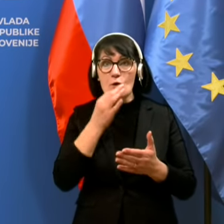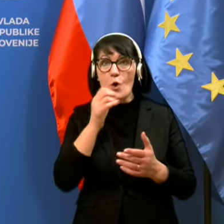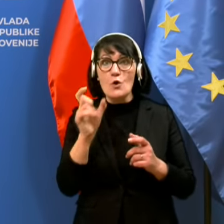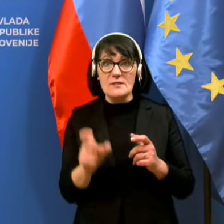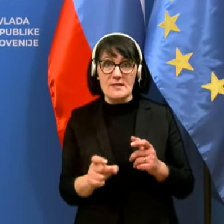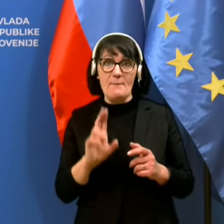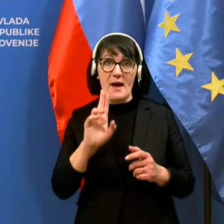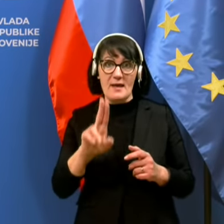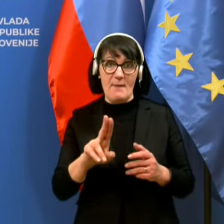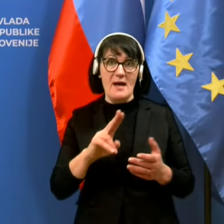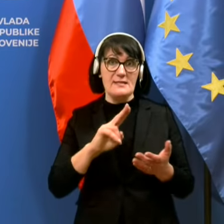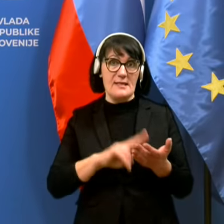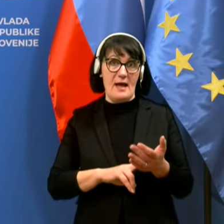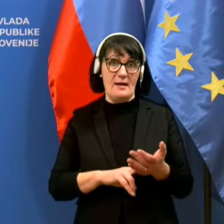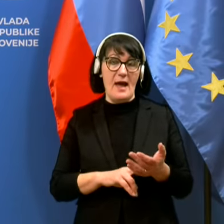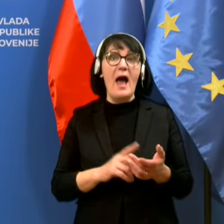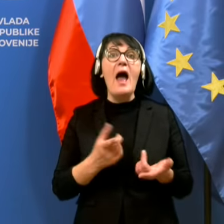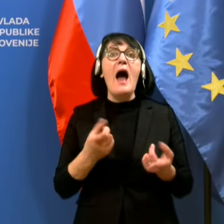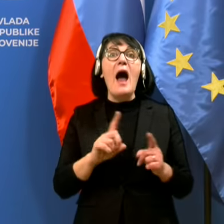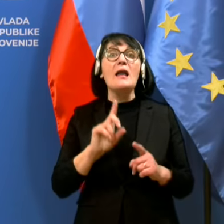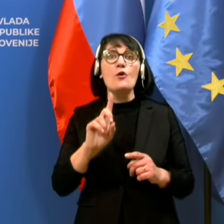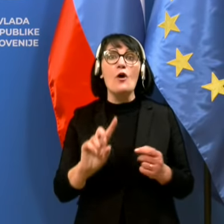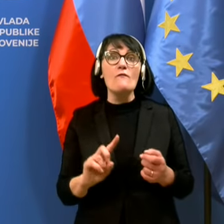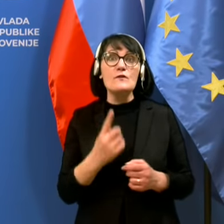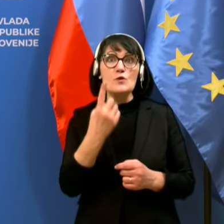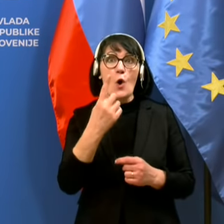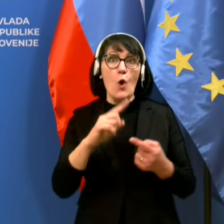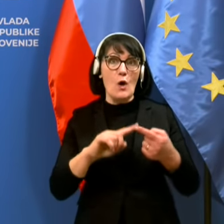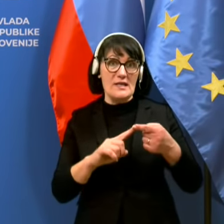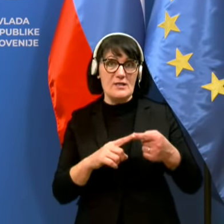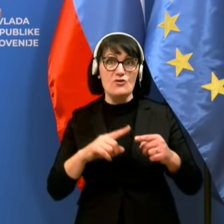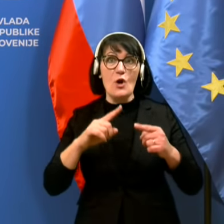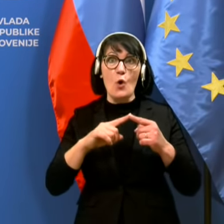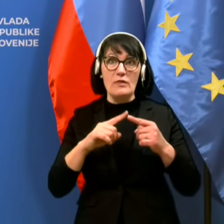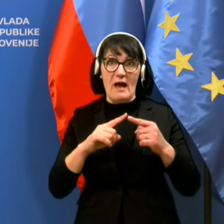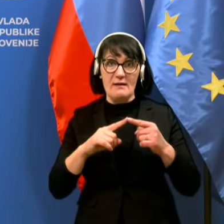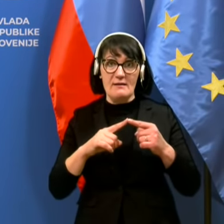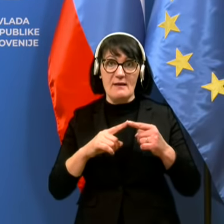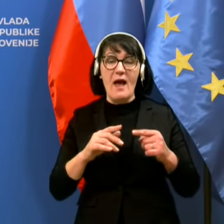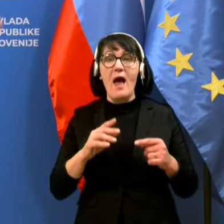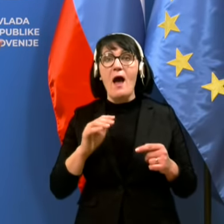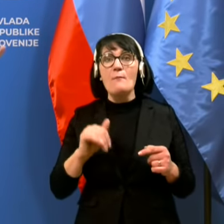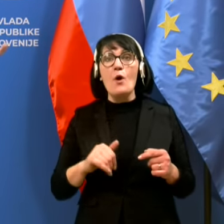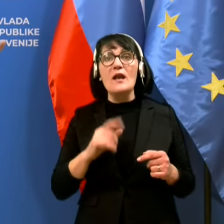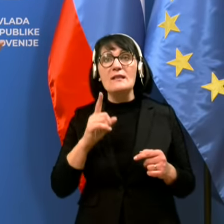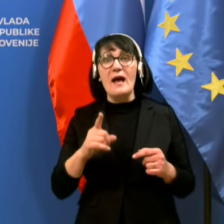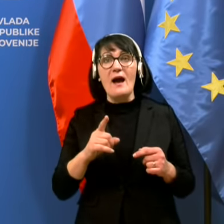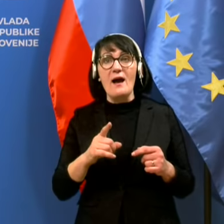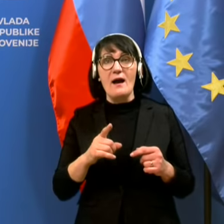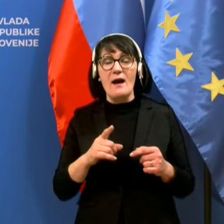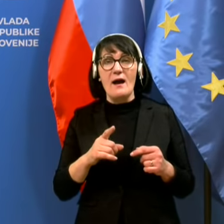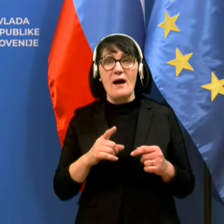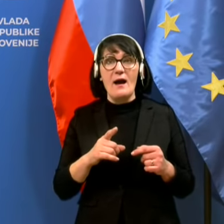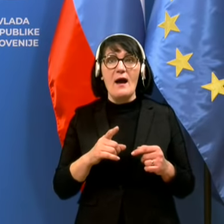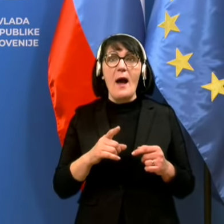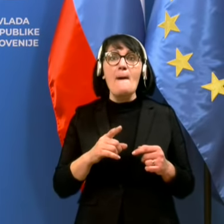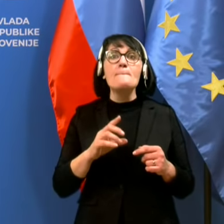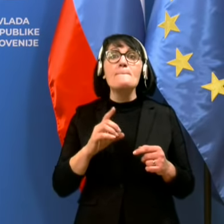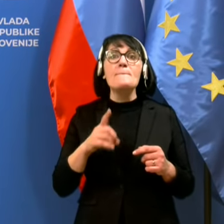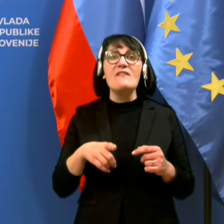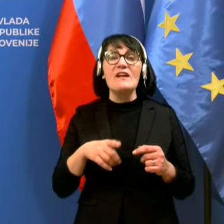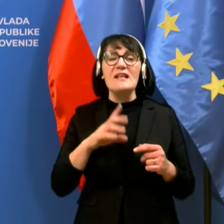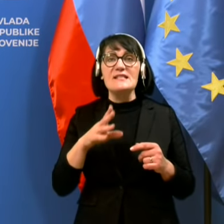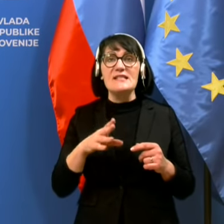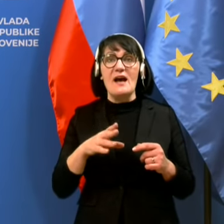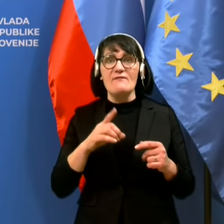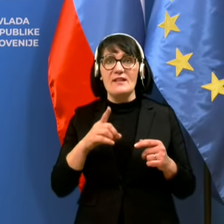ima simptome ali pa, ko je visoko rizični kontakt, dajmo reči, da tisto prevalenco, ko smo govorili prej, v tej skupini